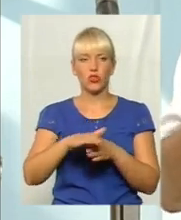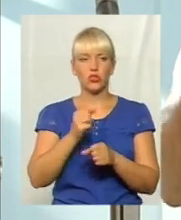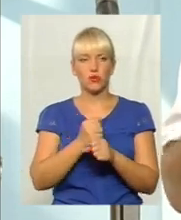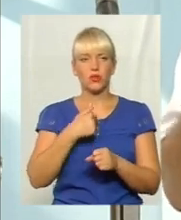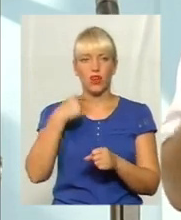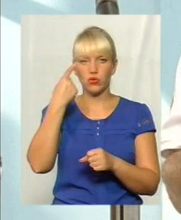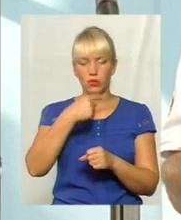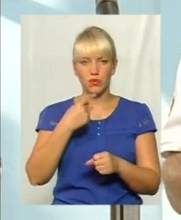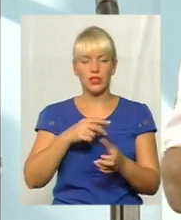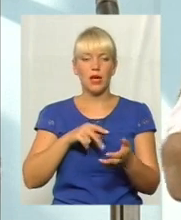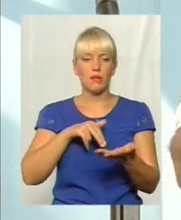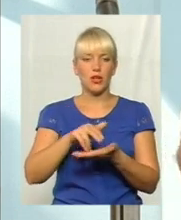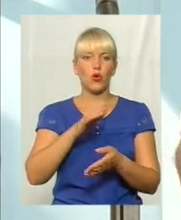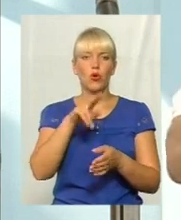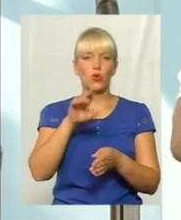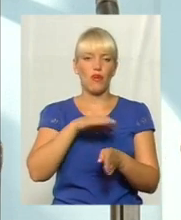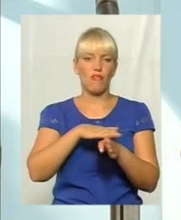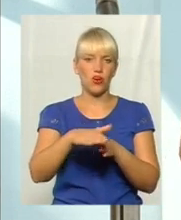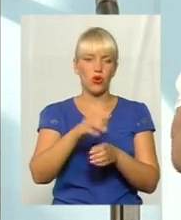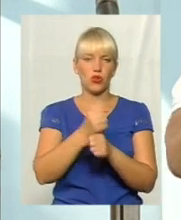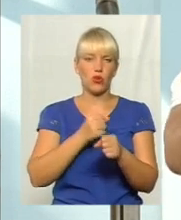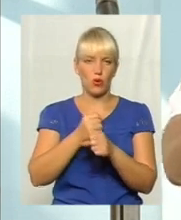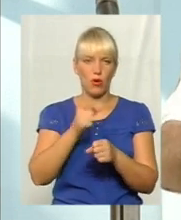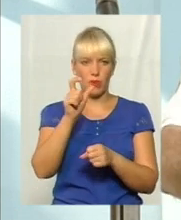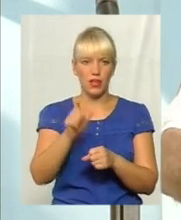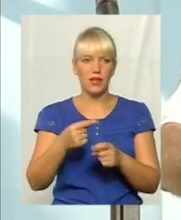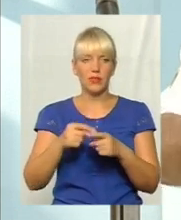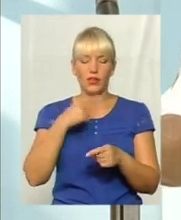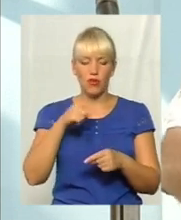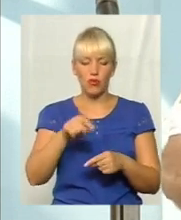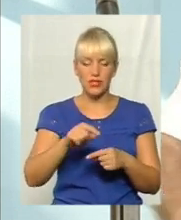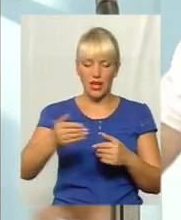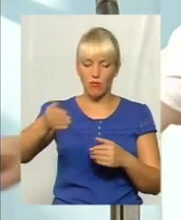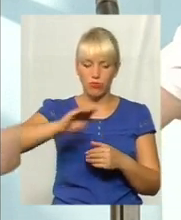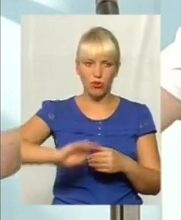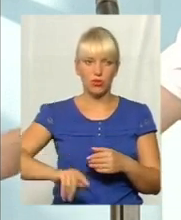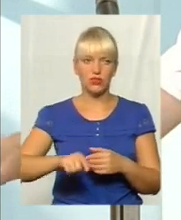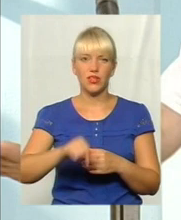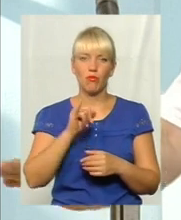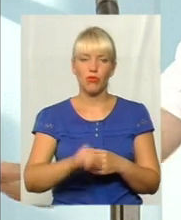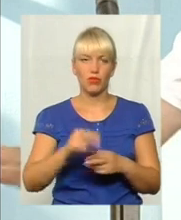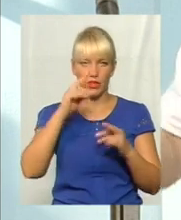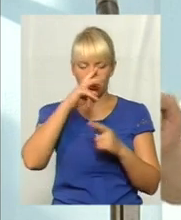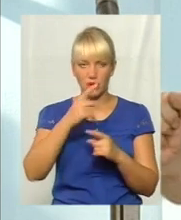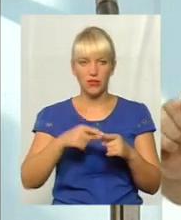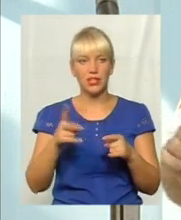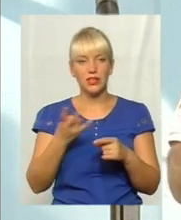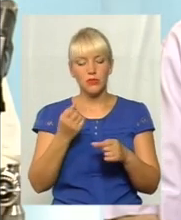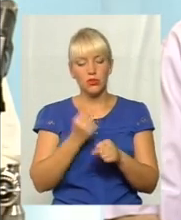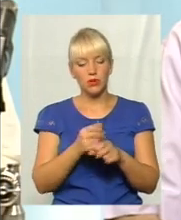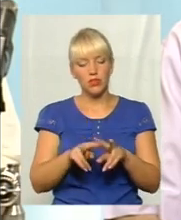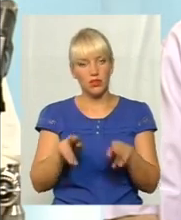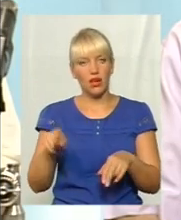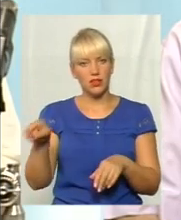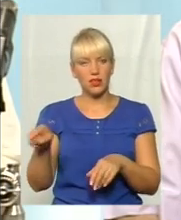особисто підходжу до виконавця робіт і говорю, оцей бордюрний камінь, понистий, ось робіт, як ось на цю вулиці зробили.